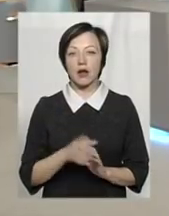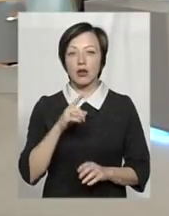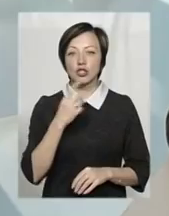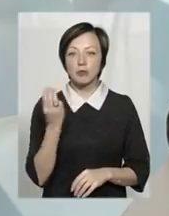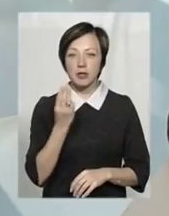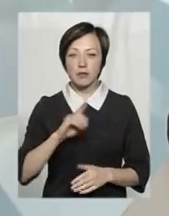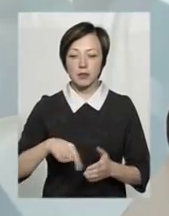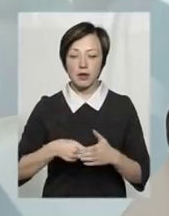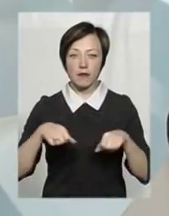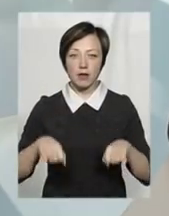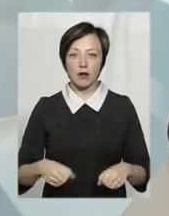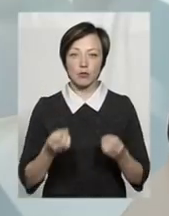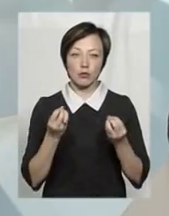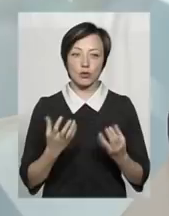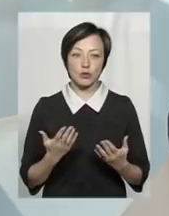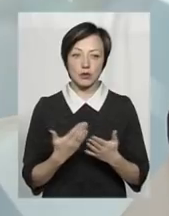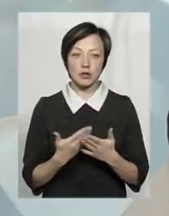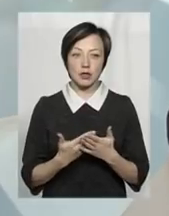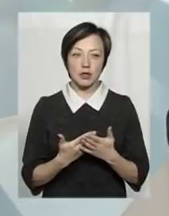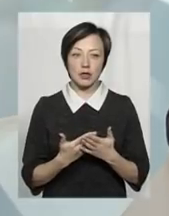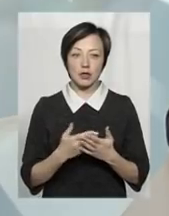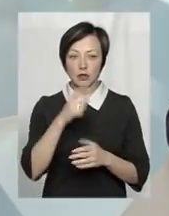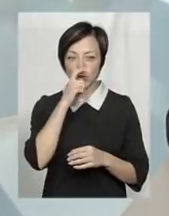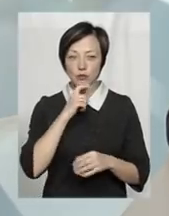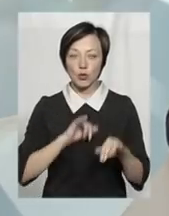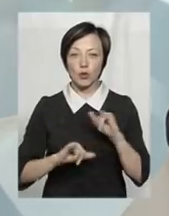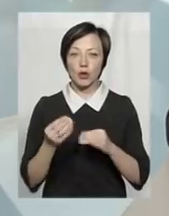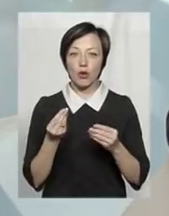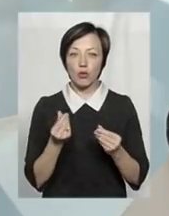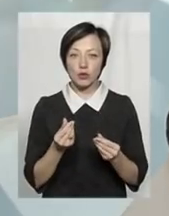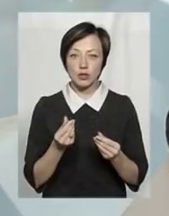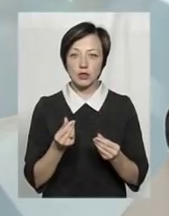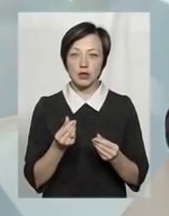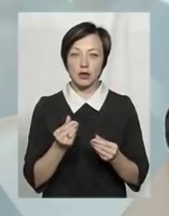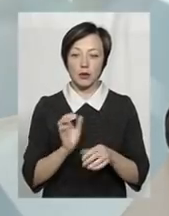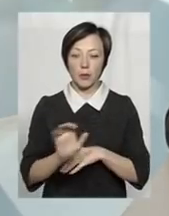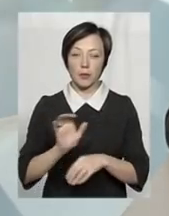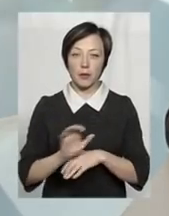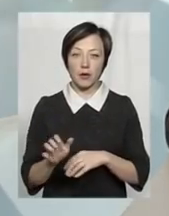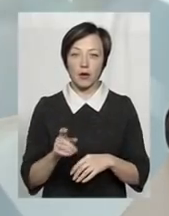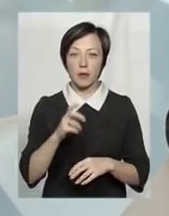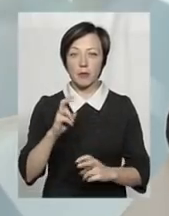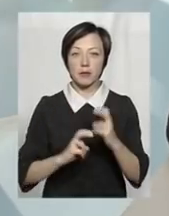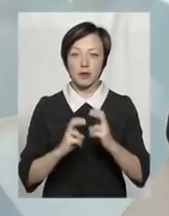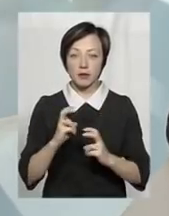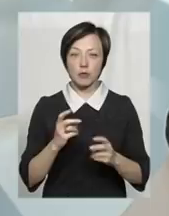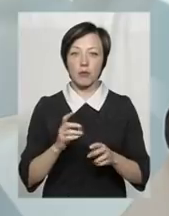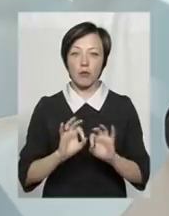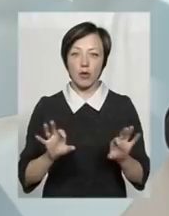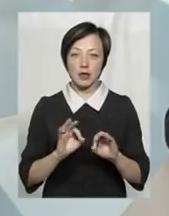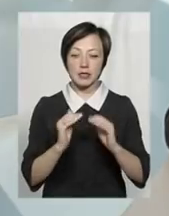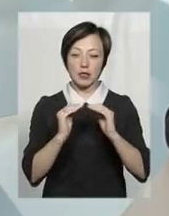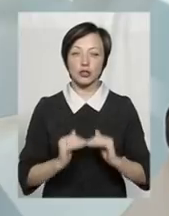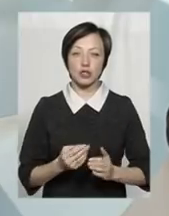влада, вони просто виводять десь незрозуміло, куди кошти. Підприємство пояснює, що у них занижені тарифи,